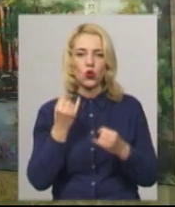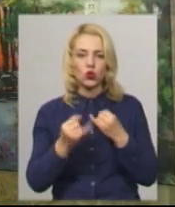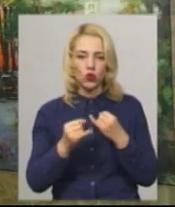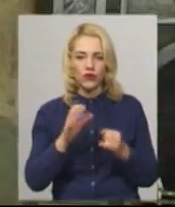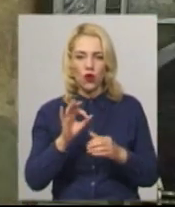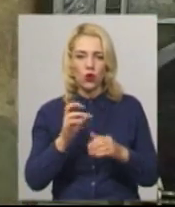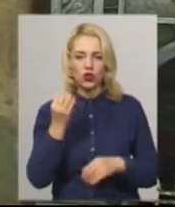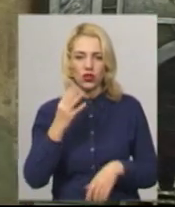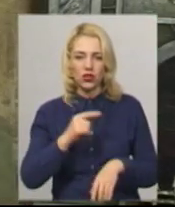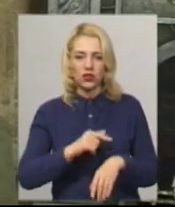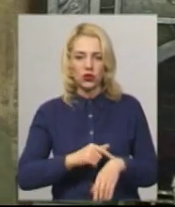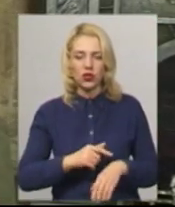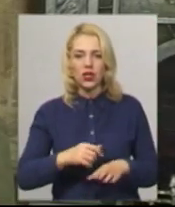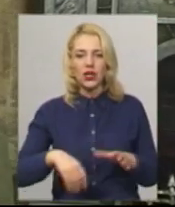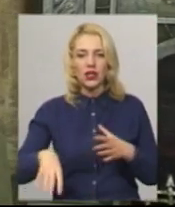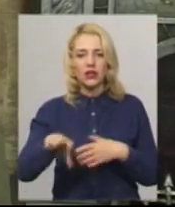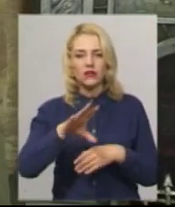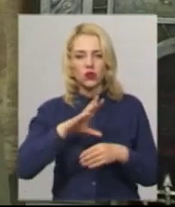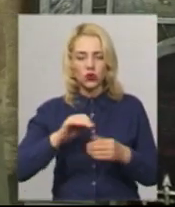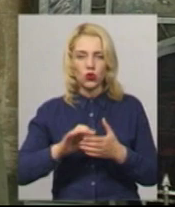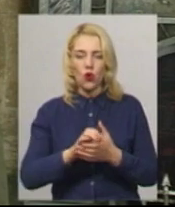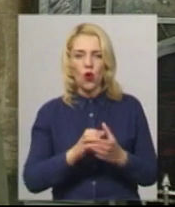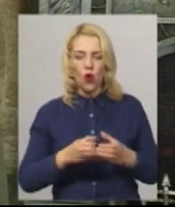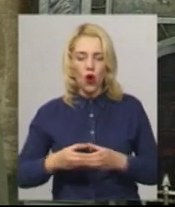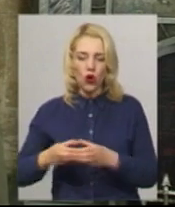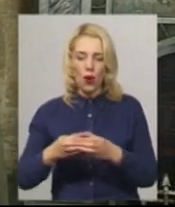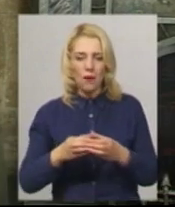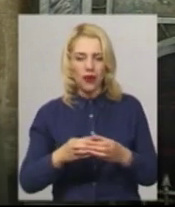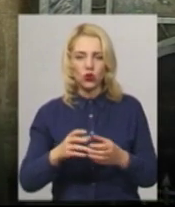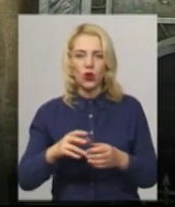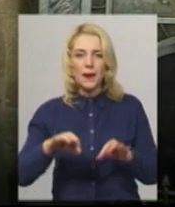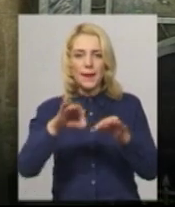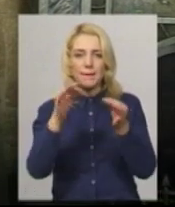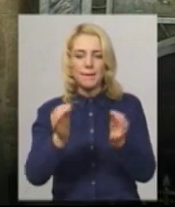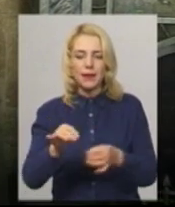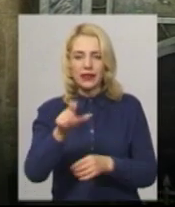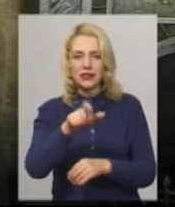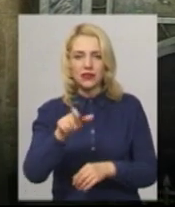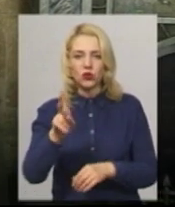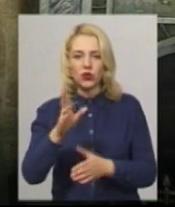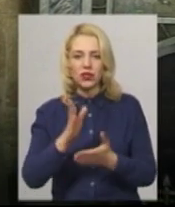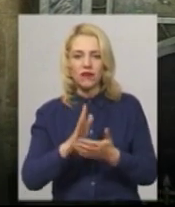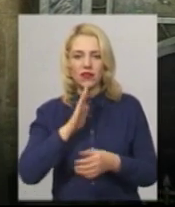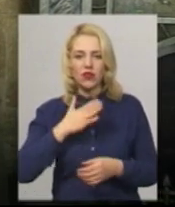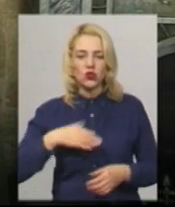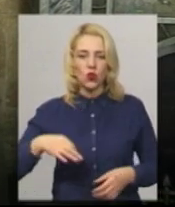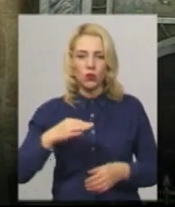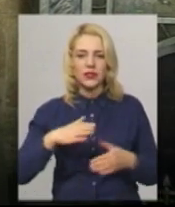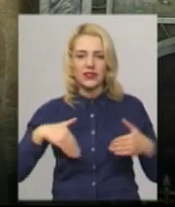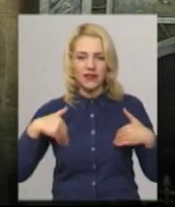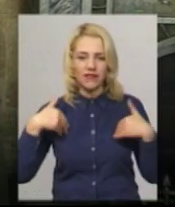годині. Всю громаду митців, які є в нашій області, всіх вітаю.